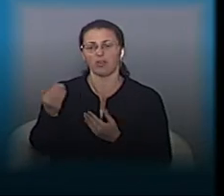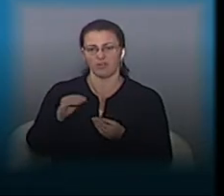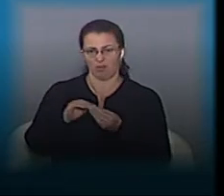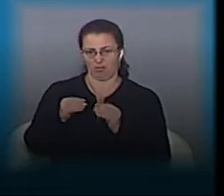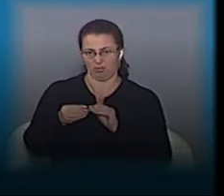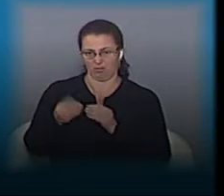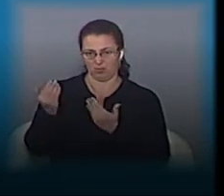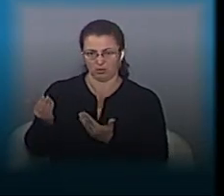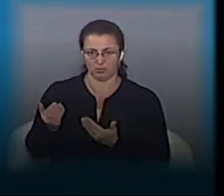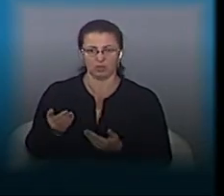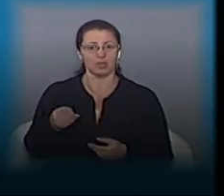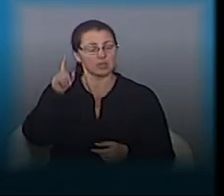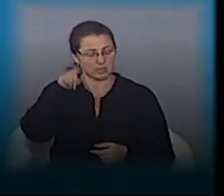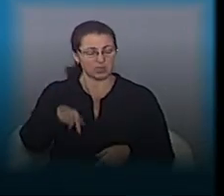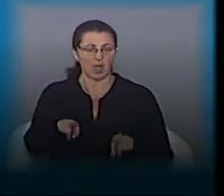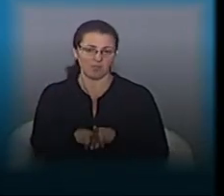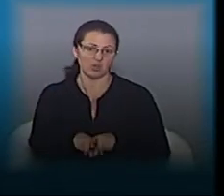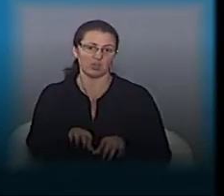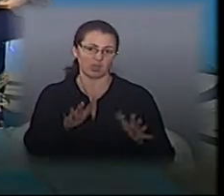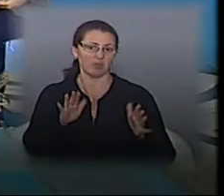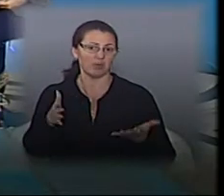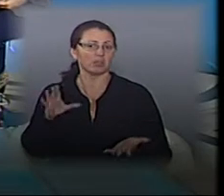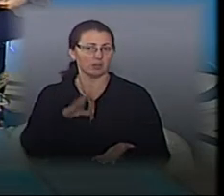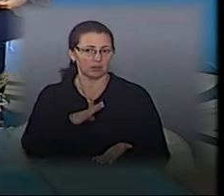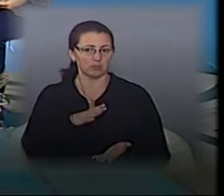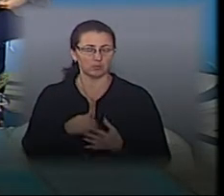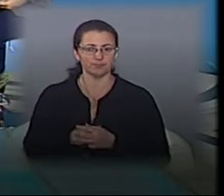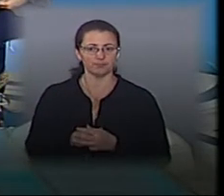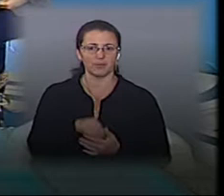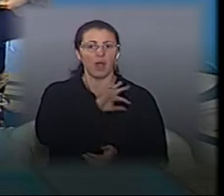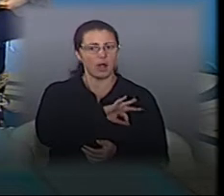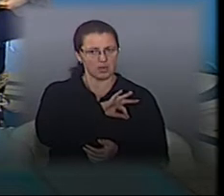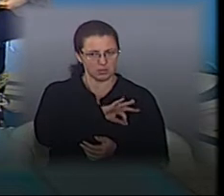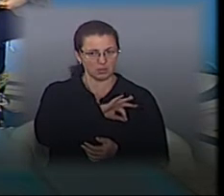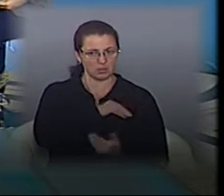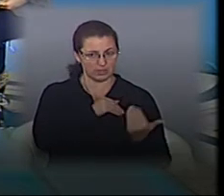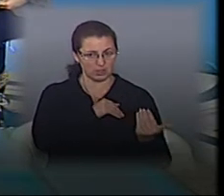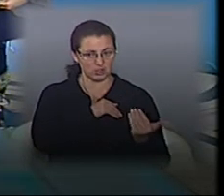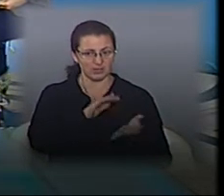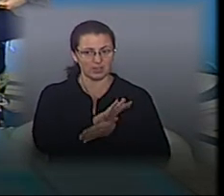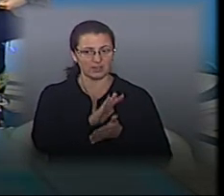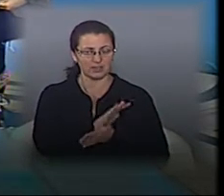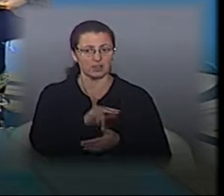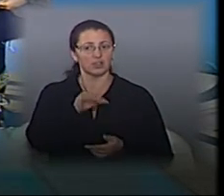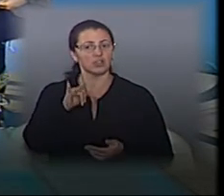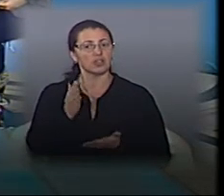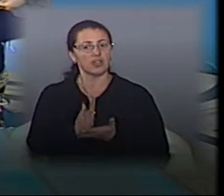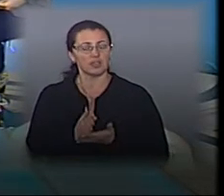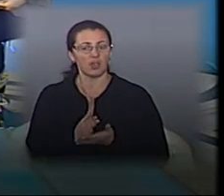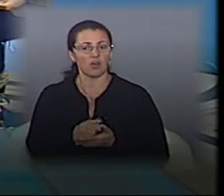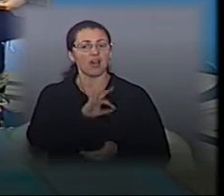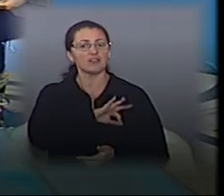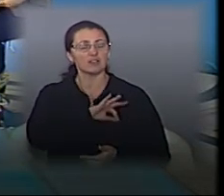випадків, коли людину визнавали винним і накладали штраф. Александр, у вас юридично, так, правове видання. Чи є у вас юристи, які консультують для